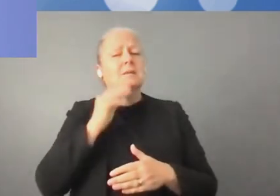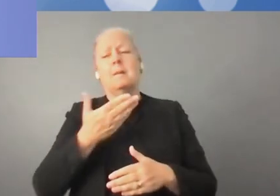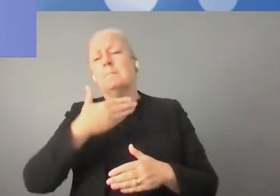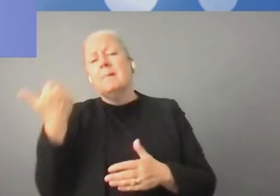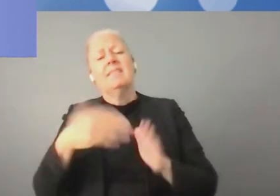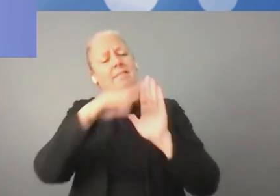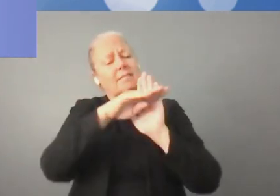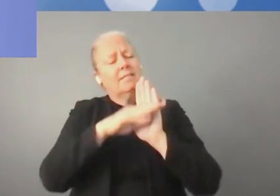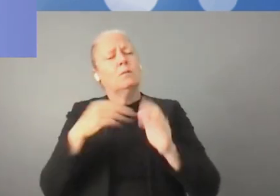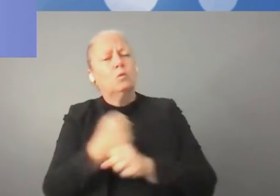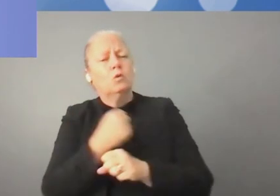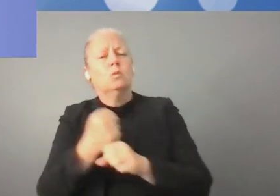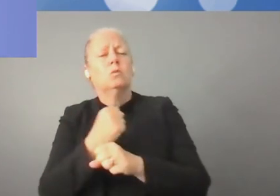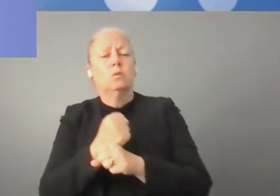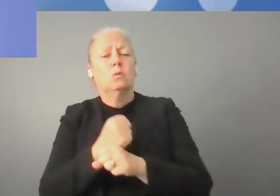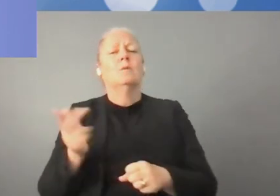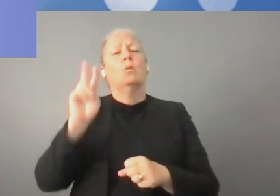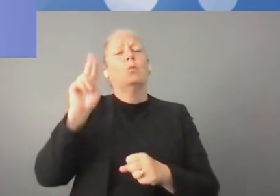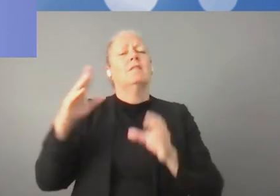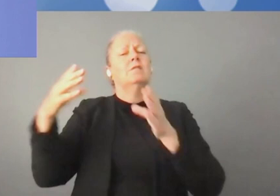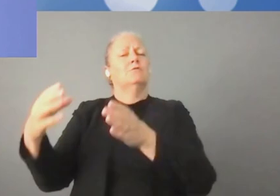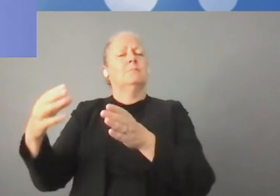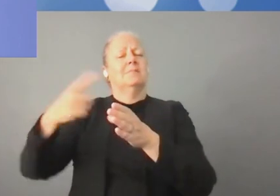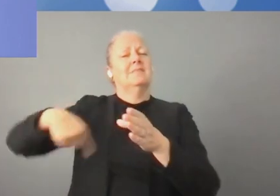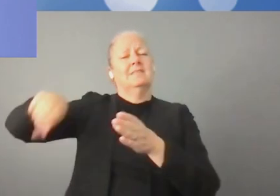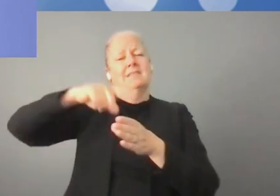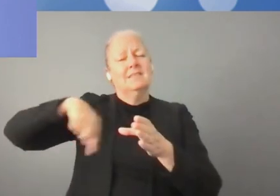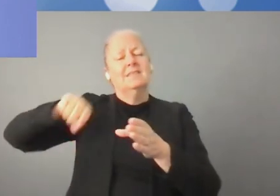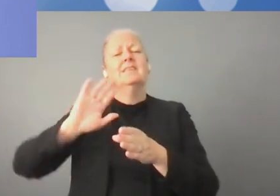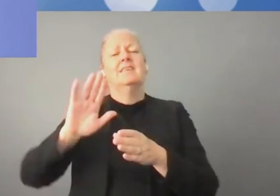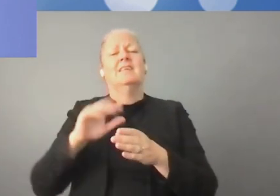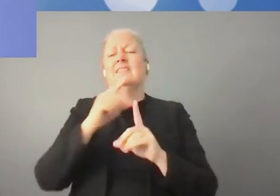Nous allons aussi faire part de nos meilleures pratiques, de nos connaissances techniques